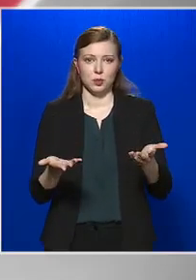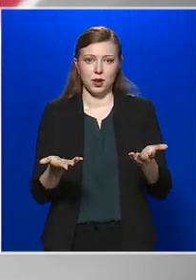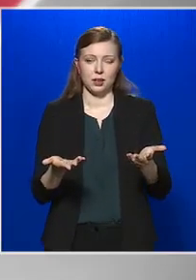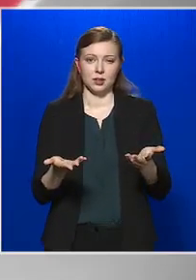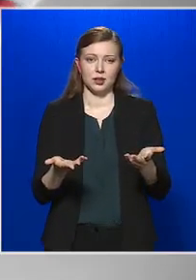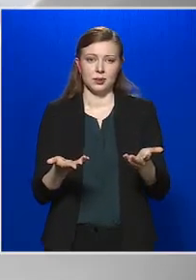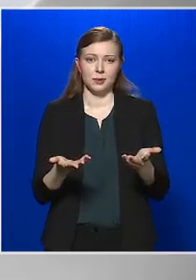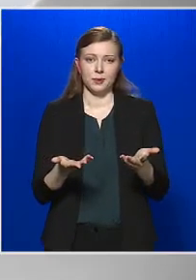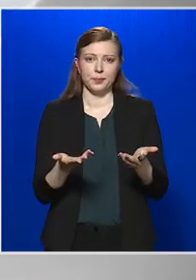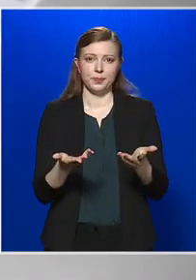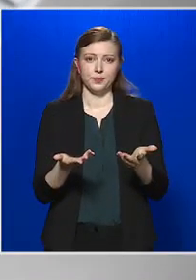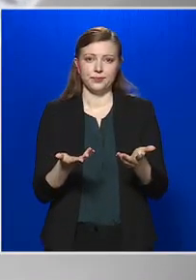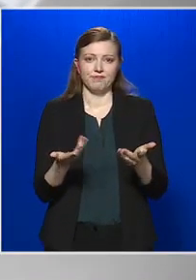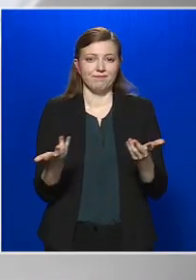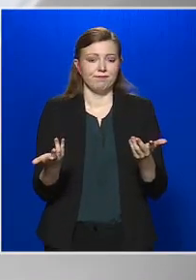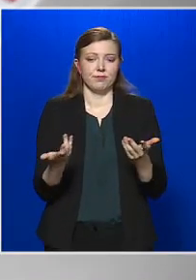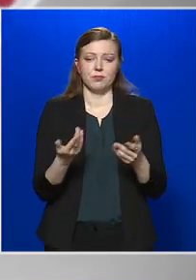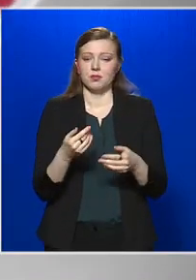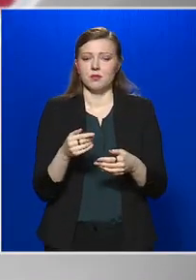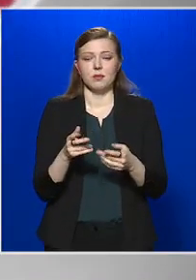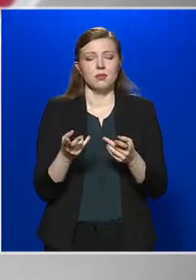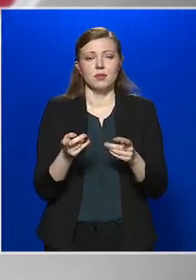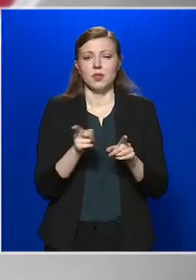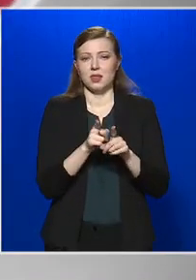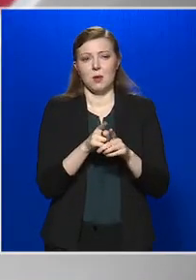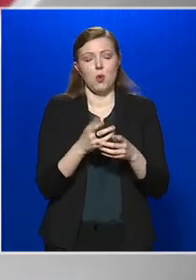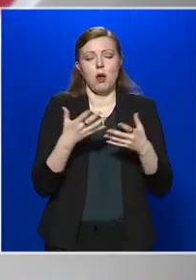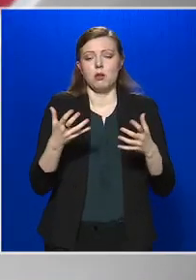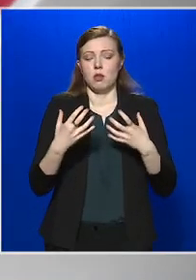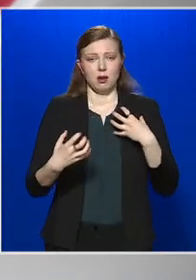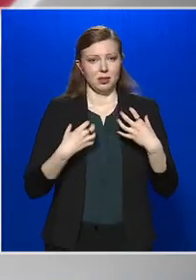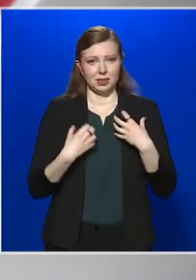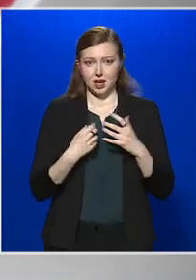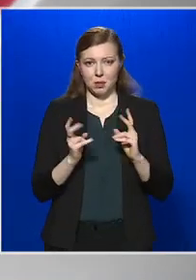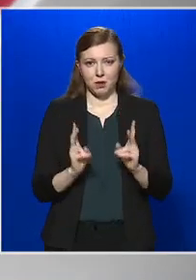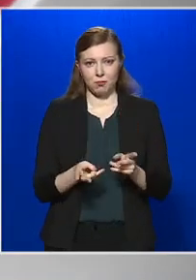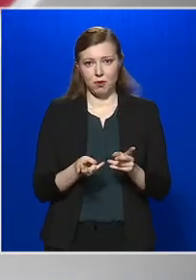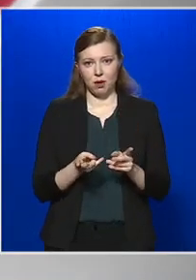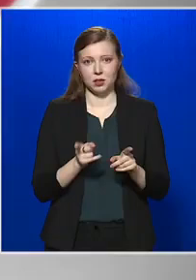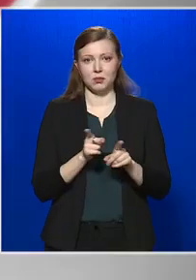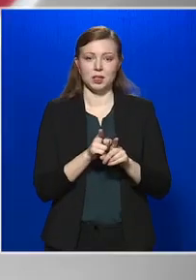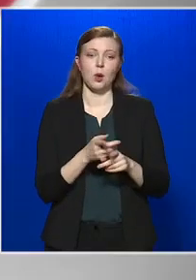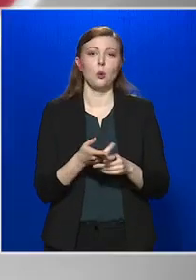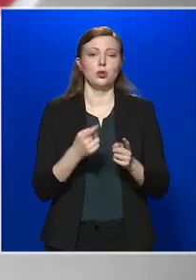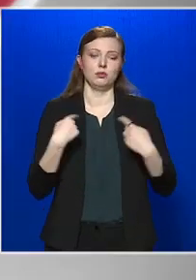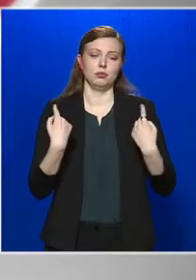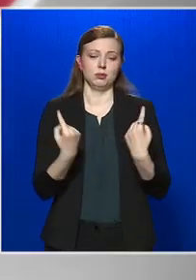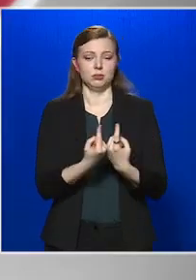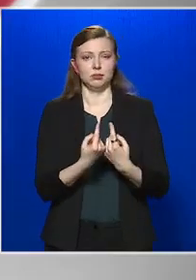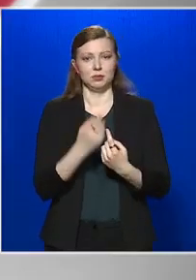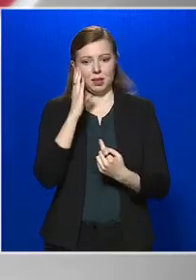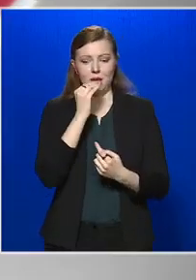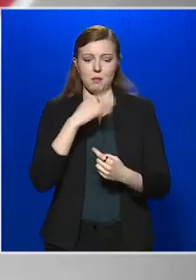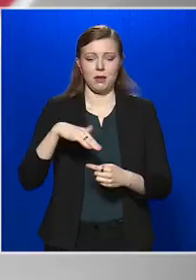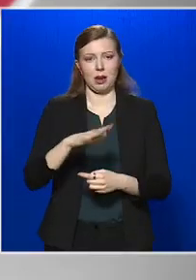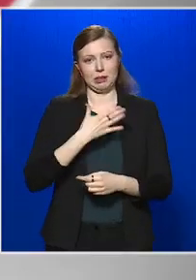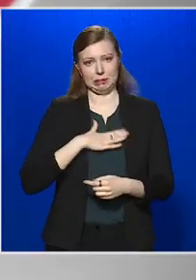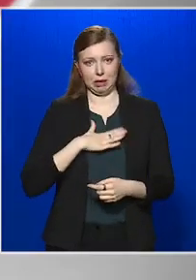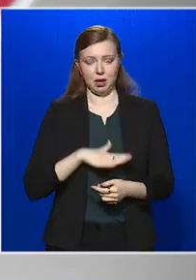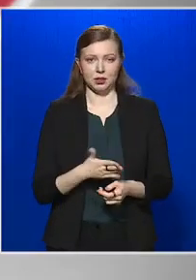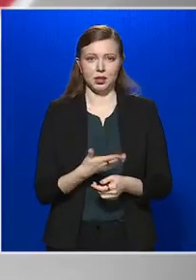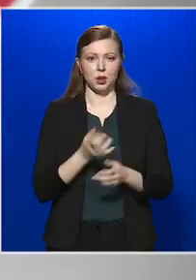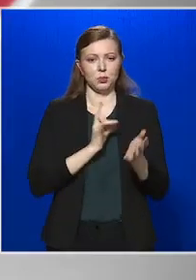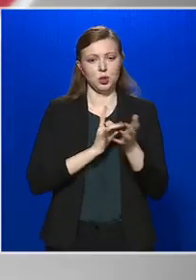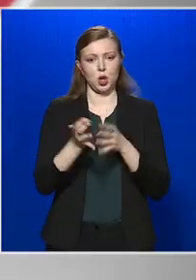nem játszik oly mértékben szerepet, amilyenben szeretnénk, hogy egy megszokott